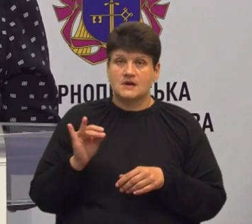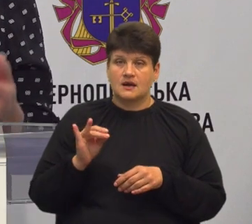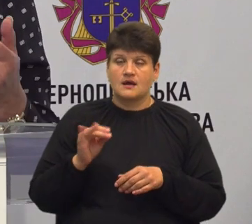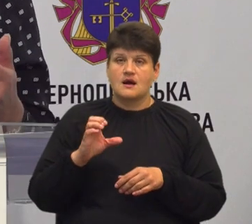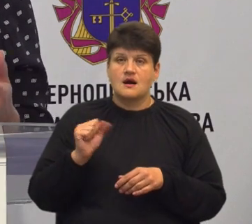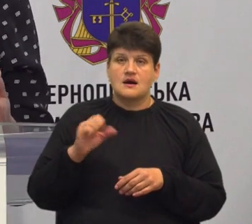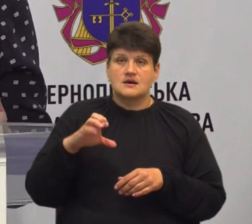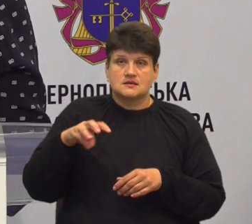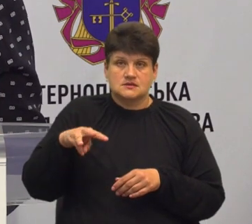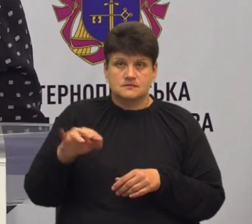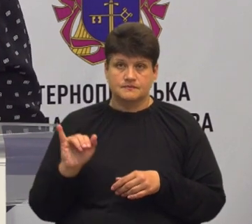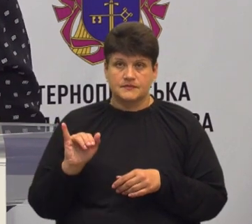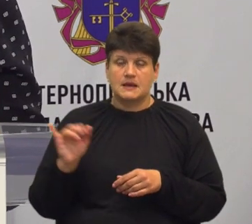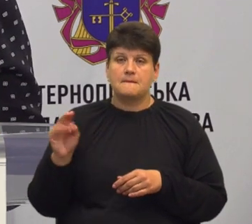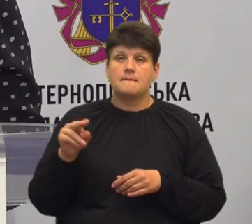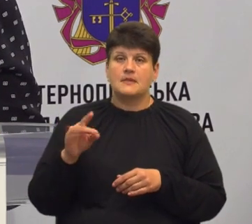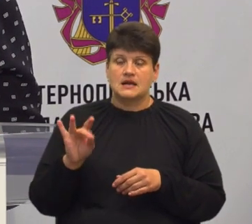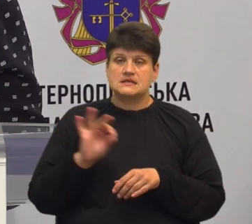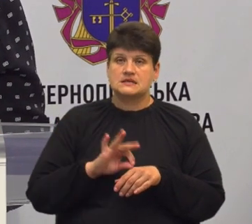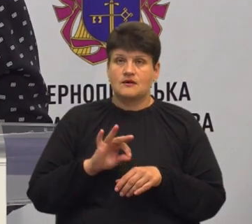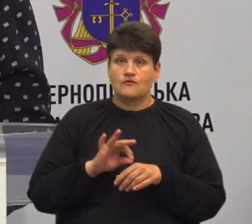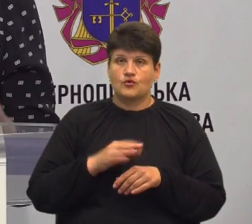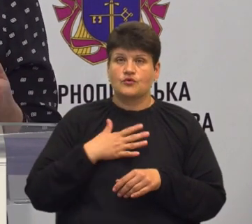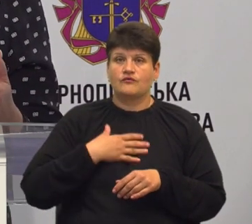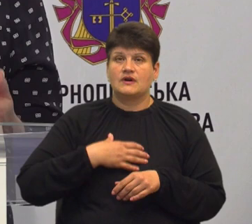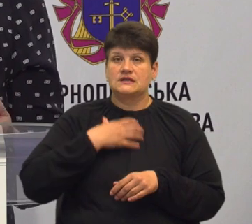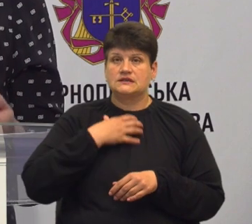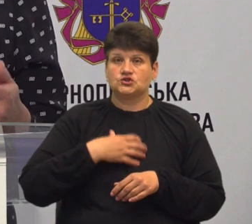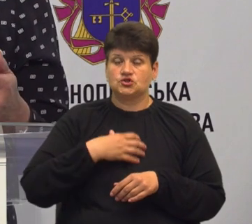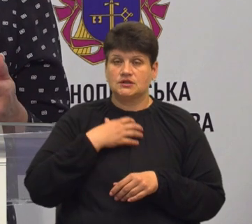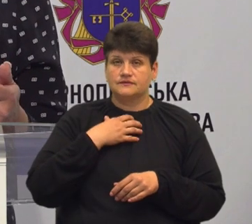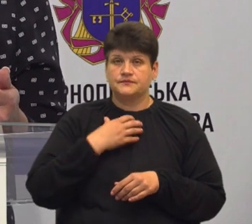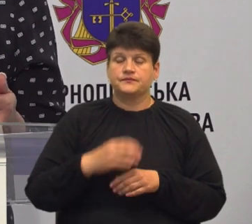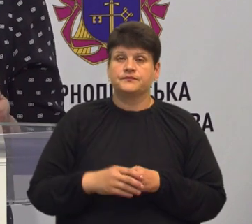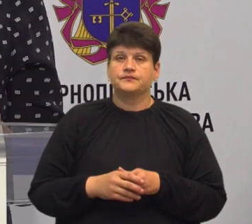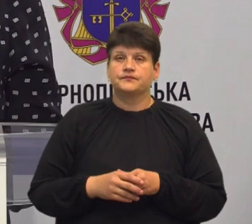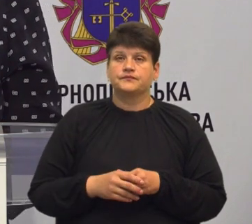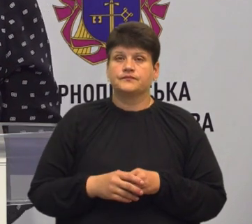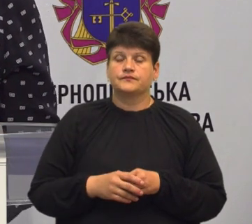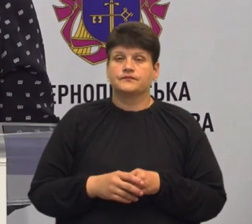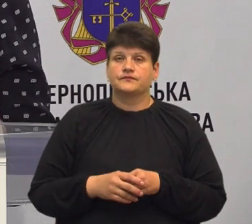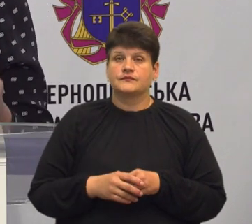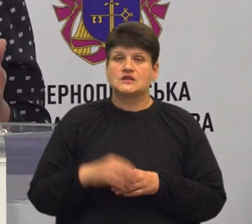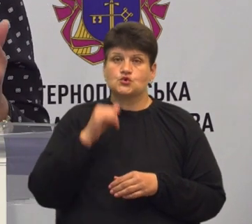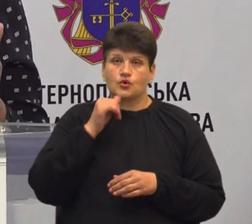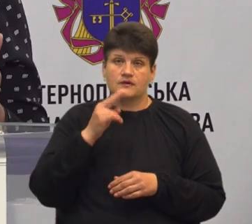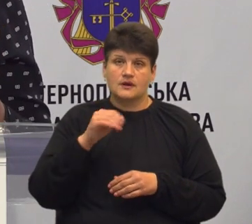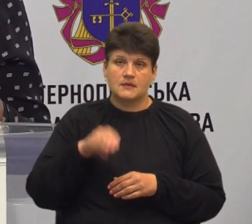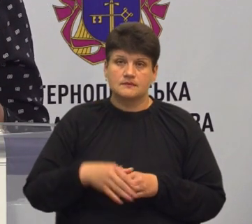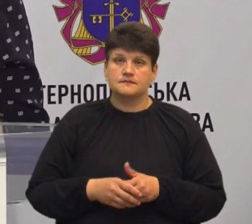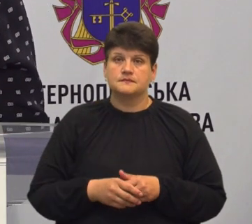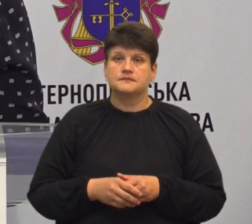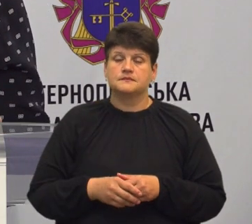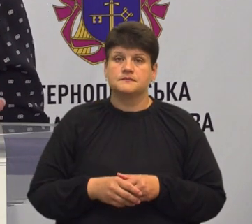асмі, при захворюваннях в верхніх дихальних шляхів, цукровому діабеті,